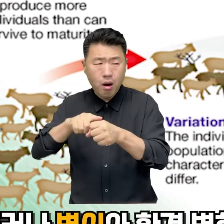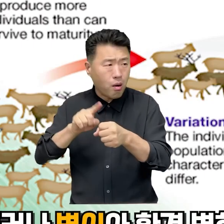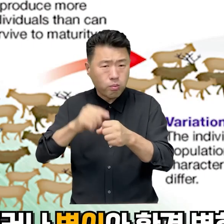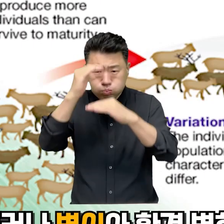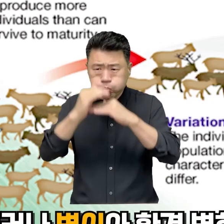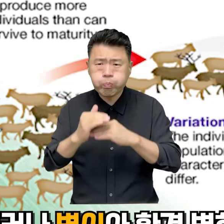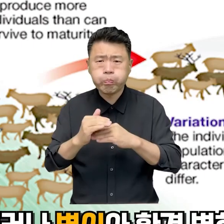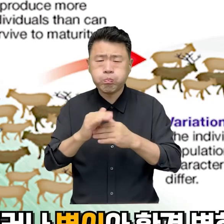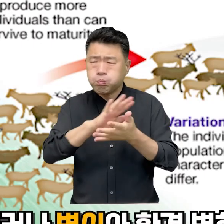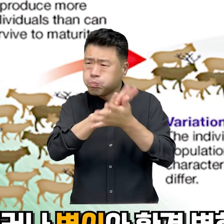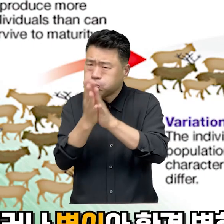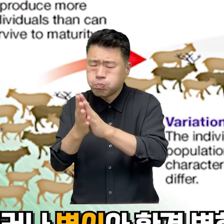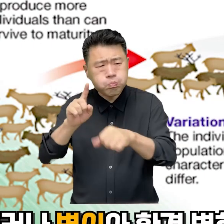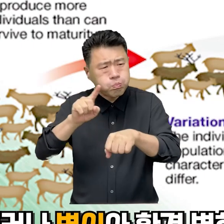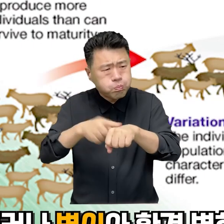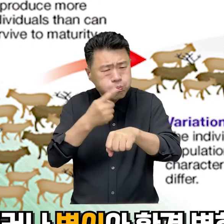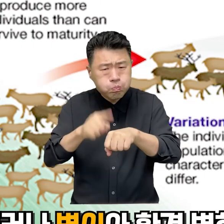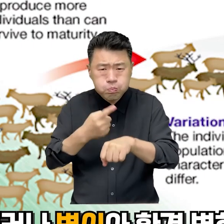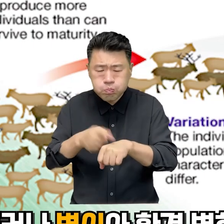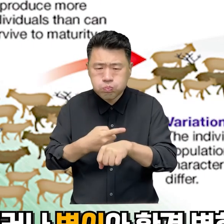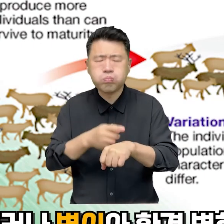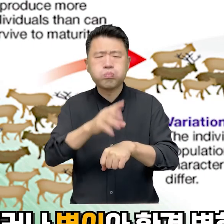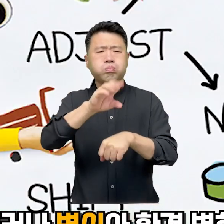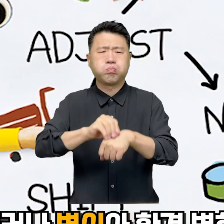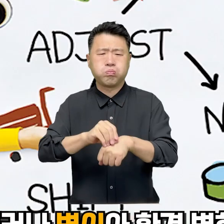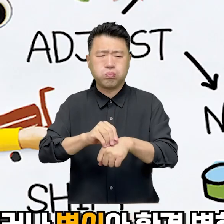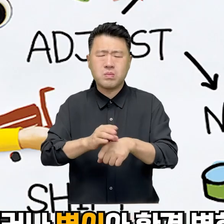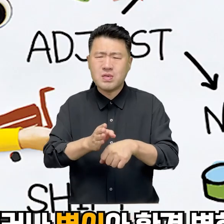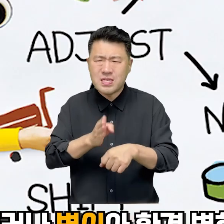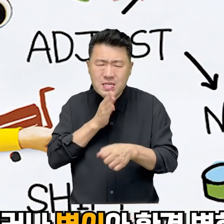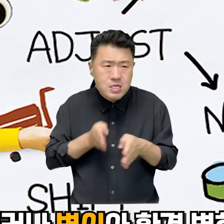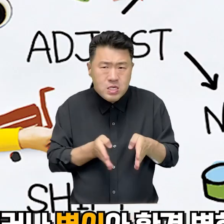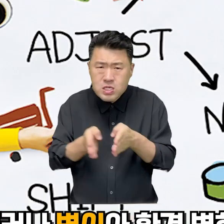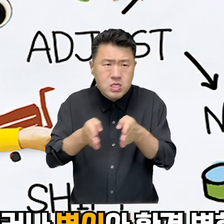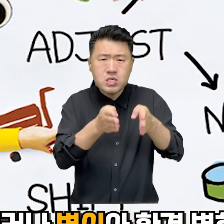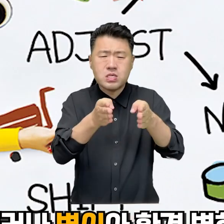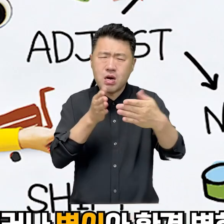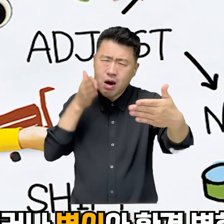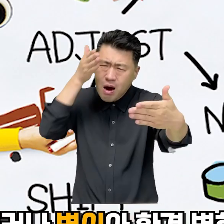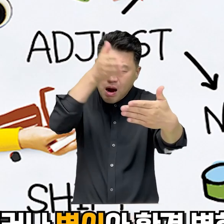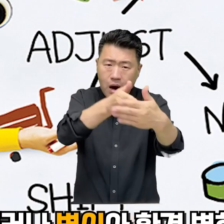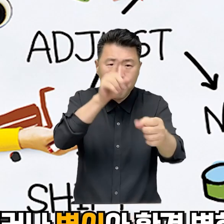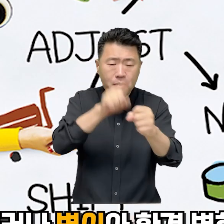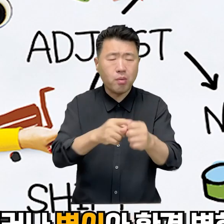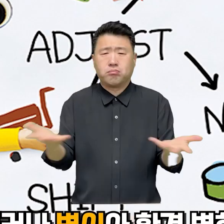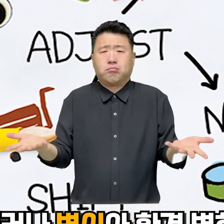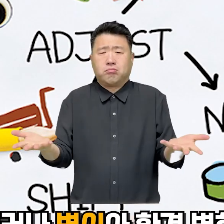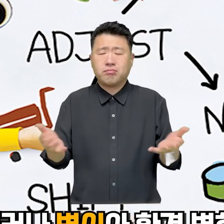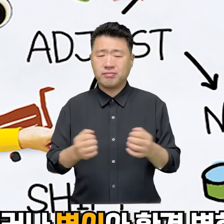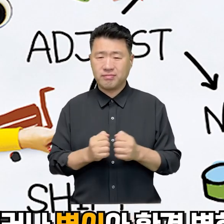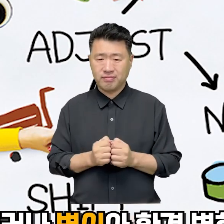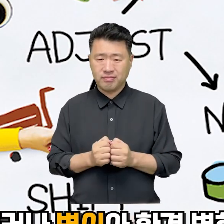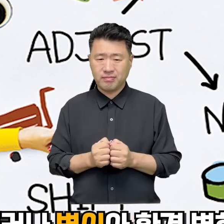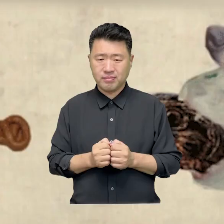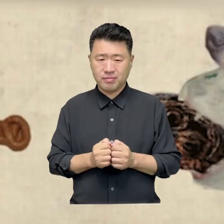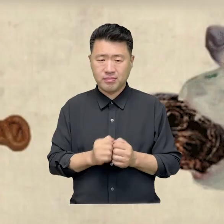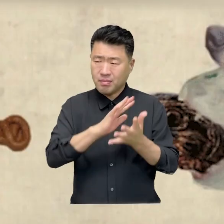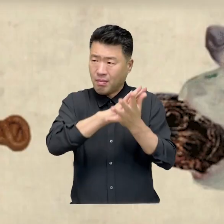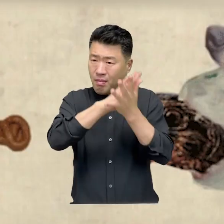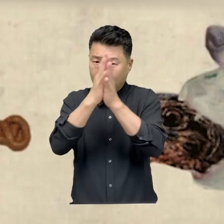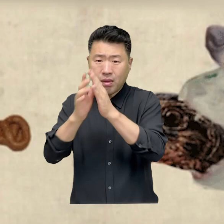변화에는 우연성이 깊이 개입하기 때문에 정해진 진화 경로나 도달해야 할 종착지가 없다.